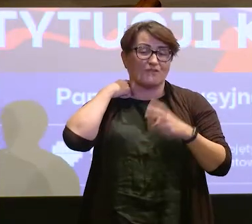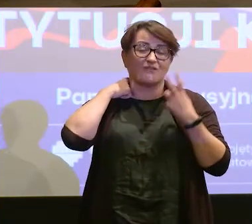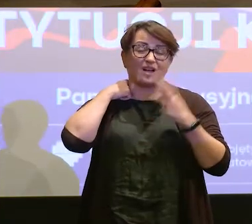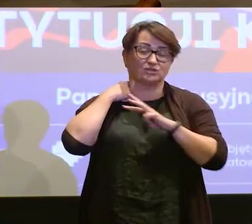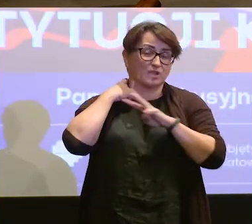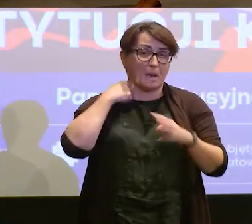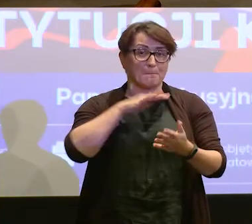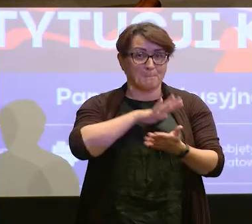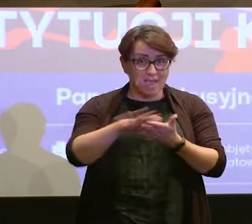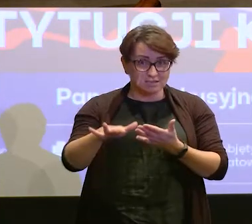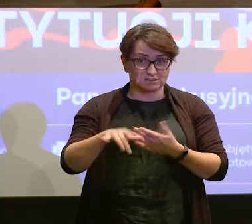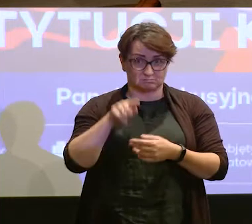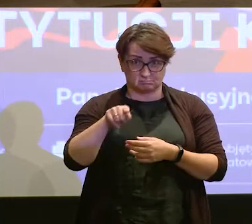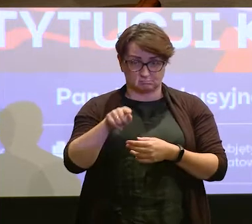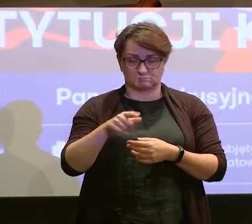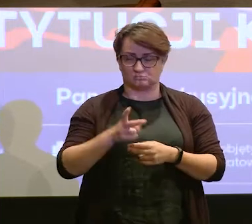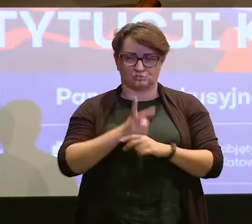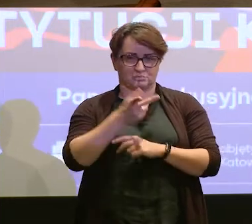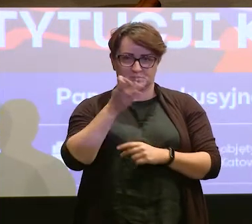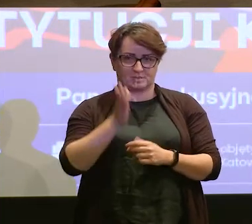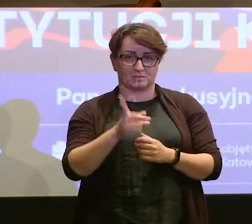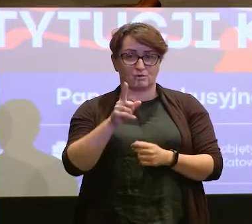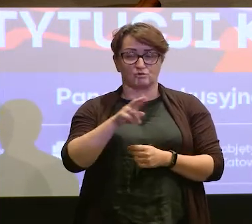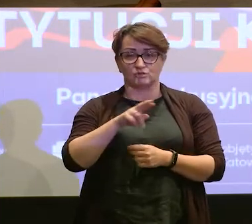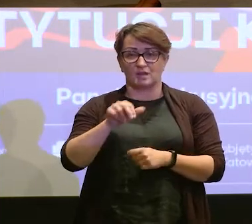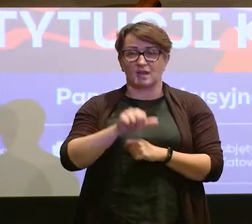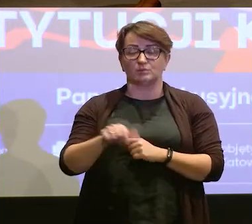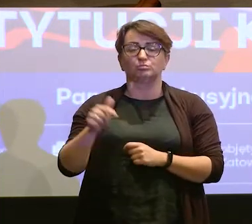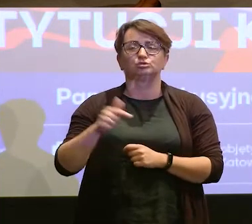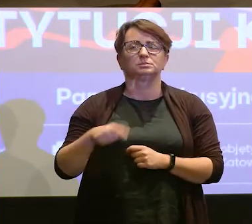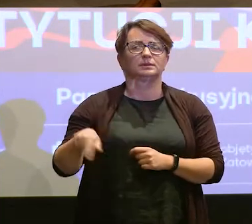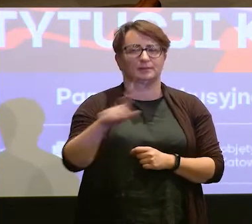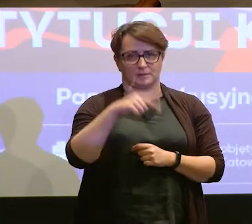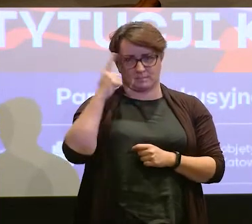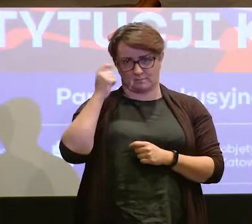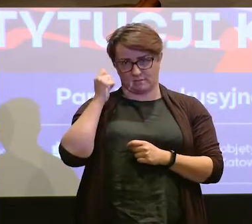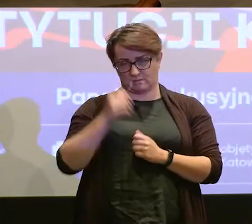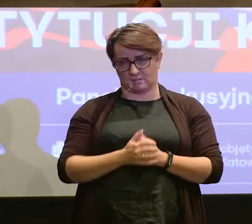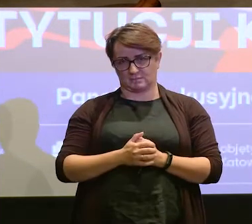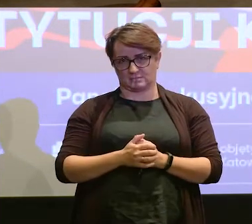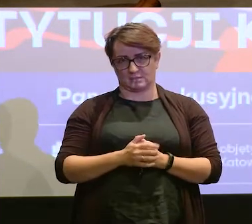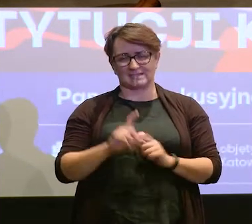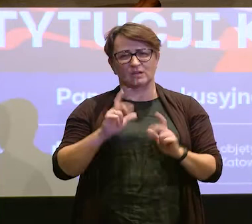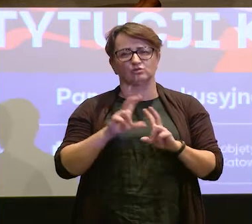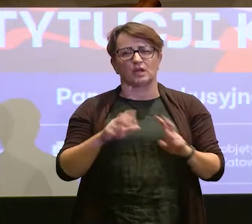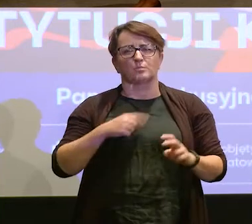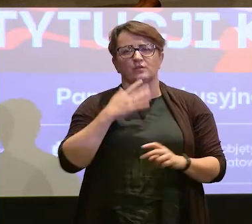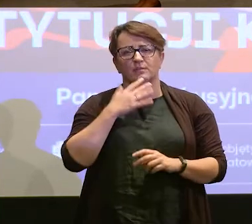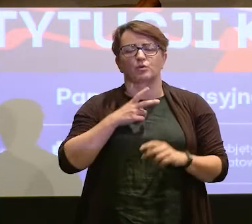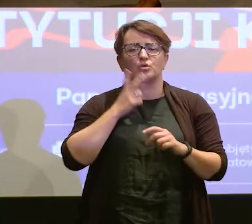bez nich nie będzie dostępu. Ale są też rzeczy, o których musimy pamiętać. Bo cały czas mówimy